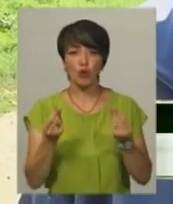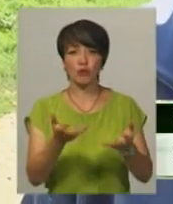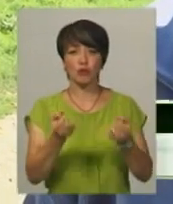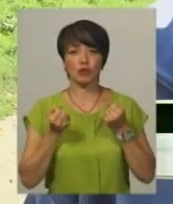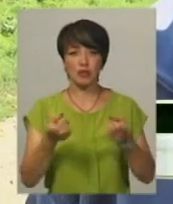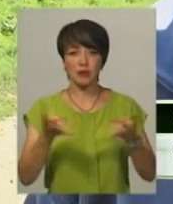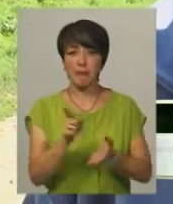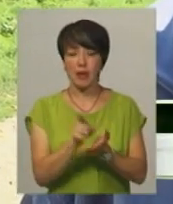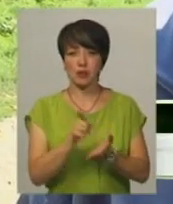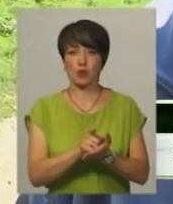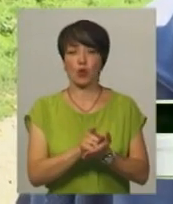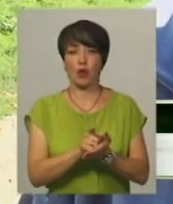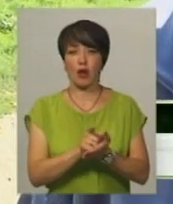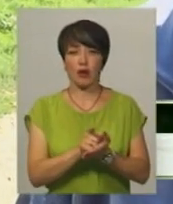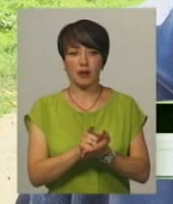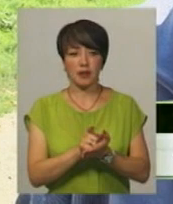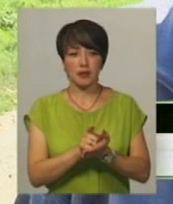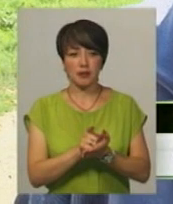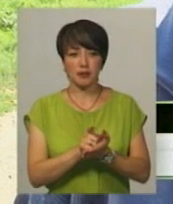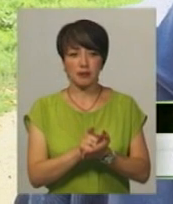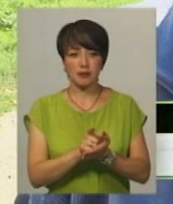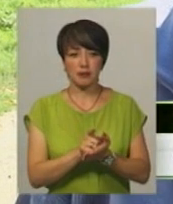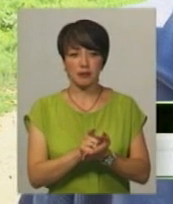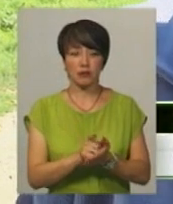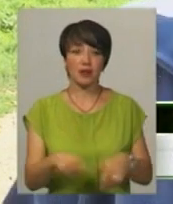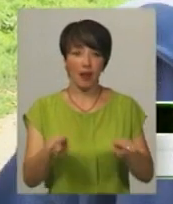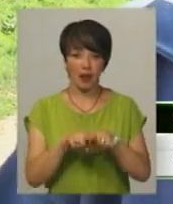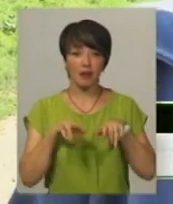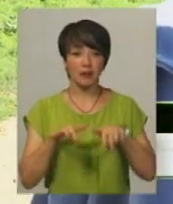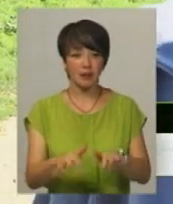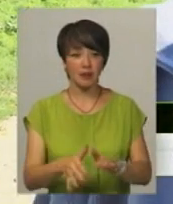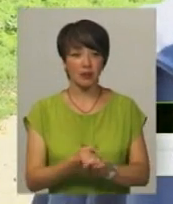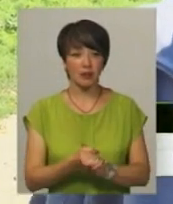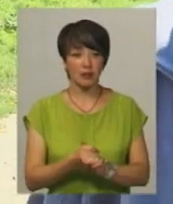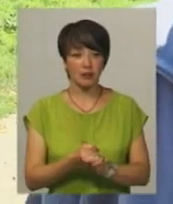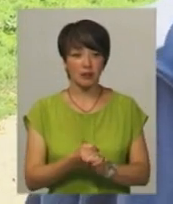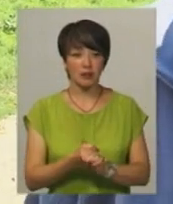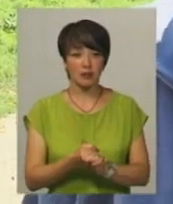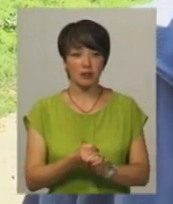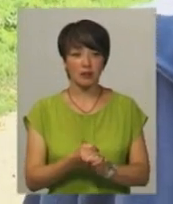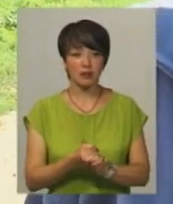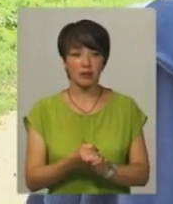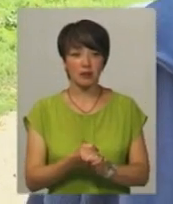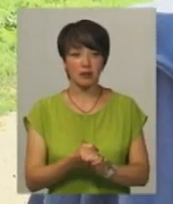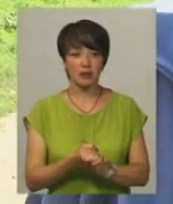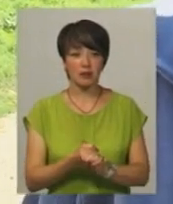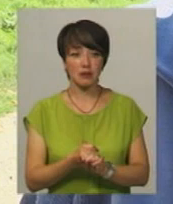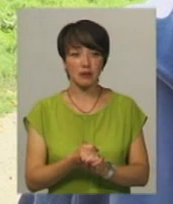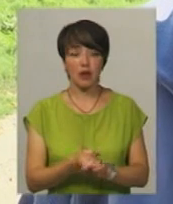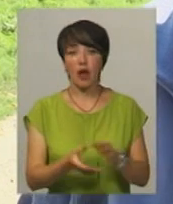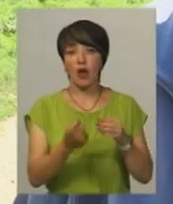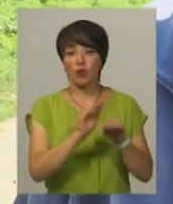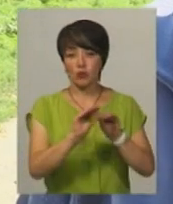отримати пенсію. Ось таке діло. От додавали гроші, мені нічого не